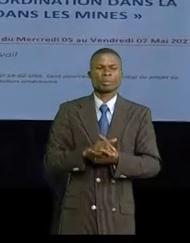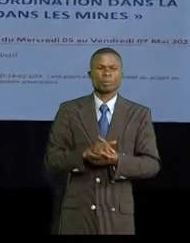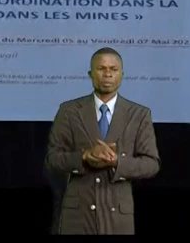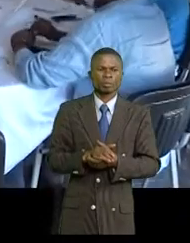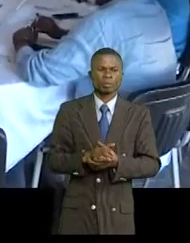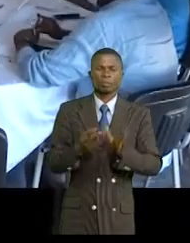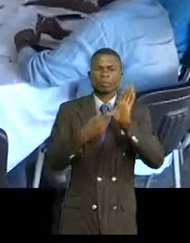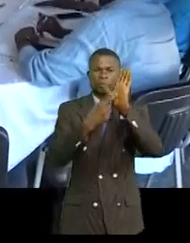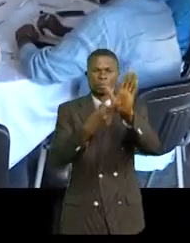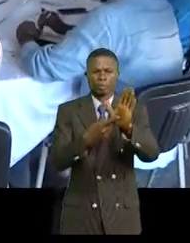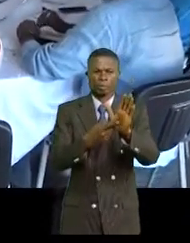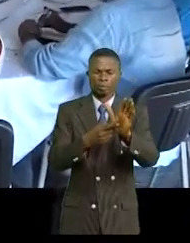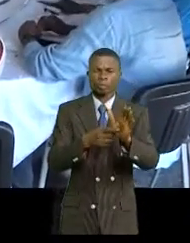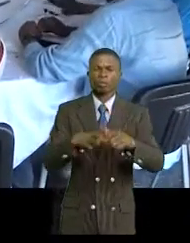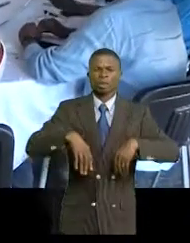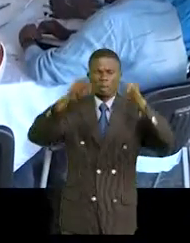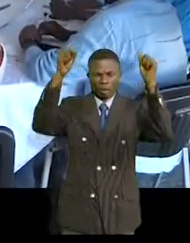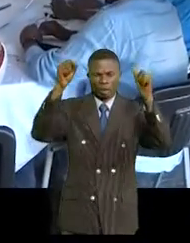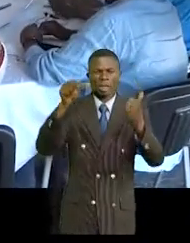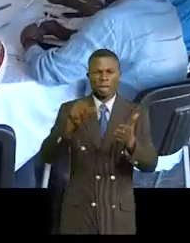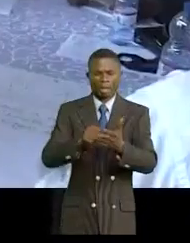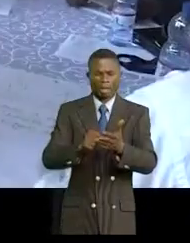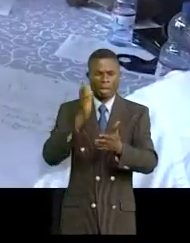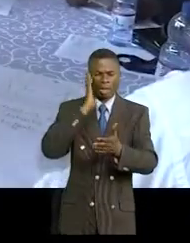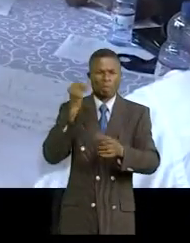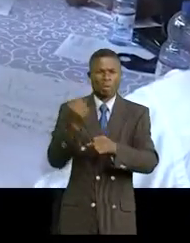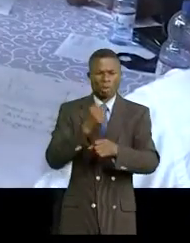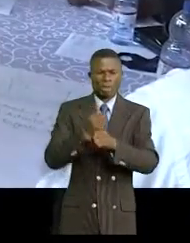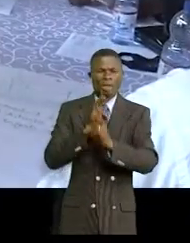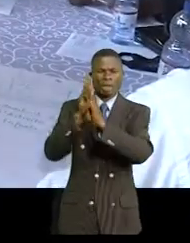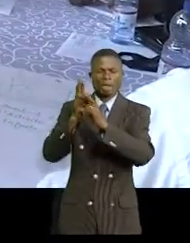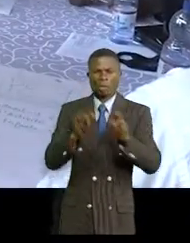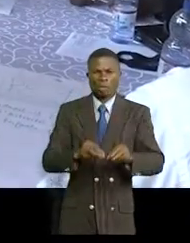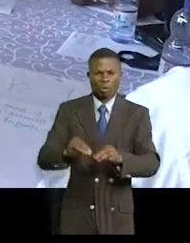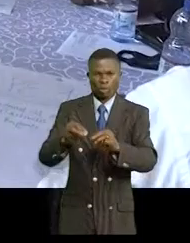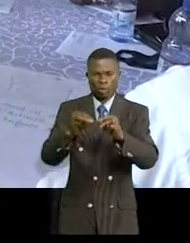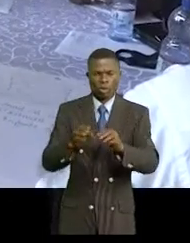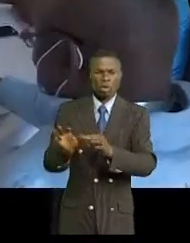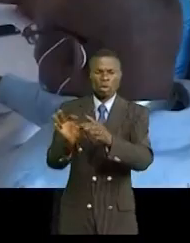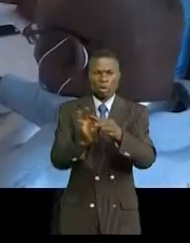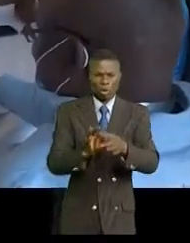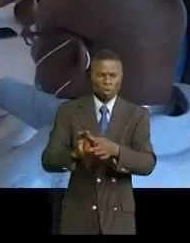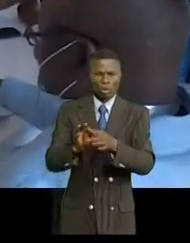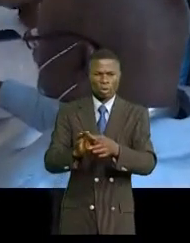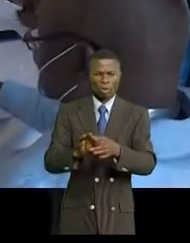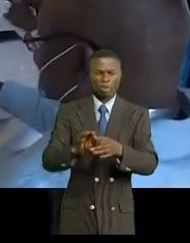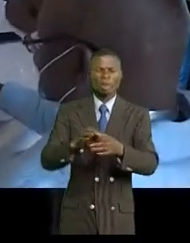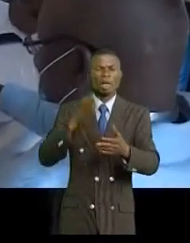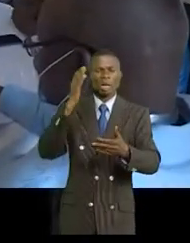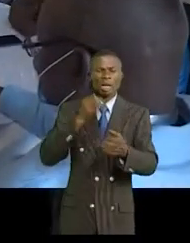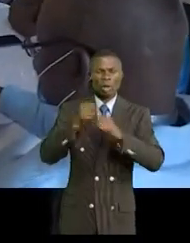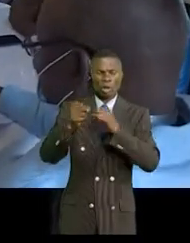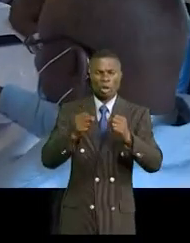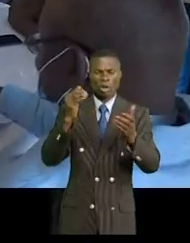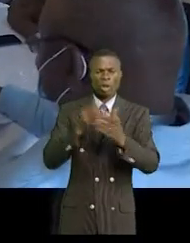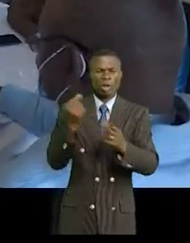présentation et de validation du recueil de bonnes pratiques et de rapports des mécanismes de coordination sur la lutte contre